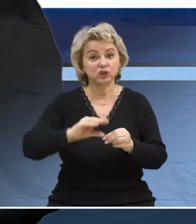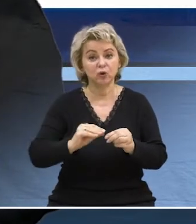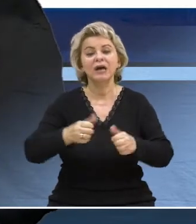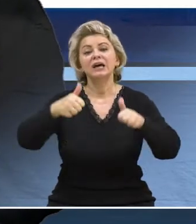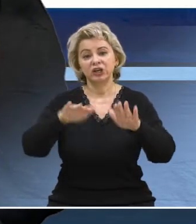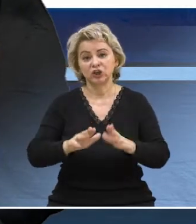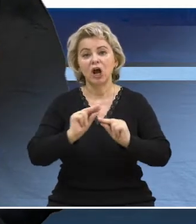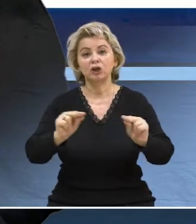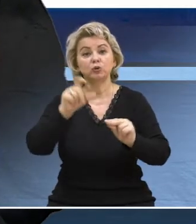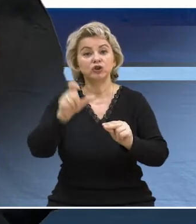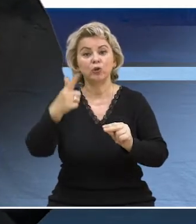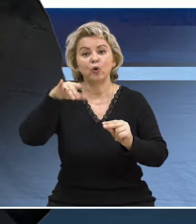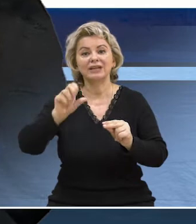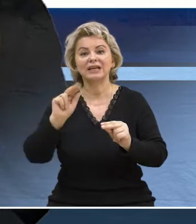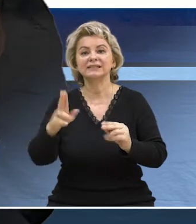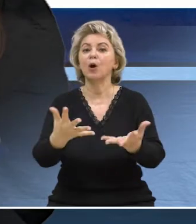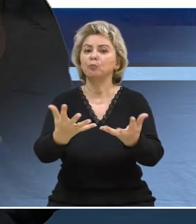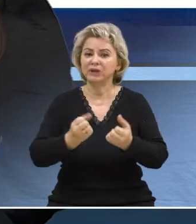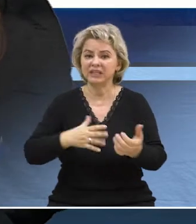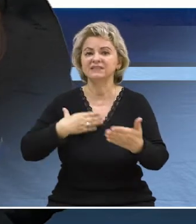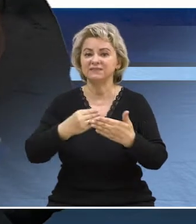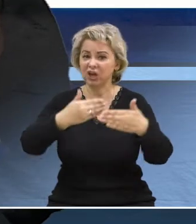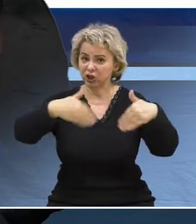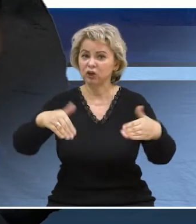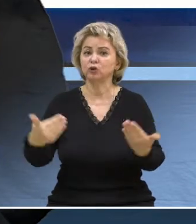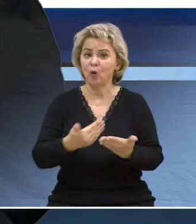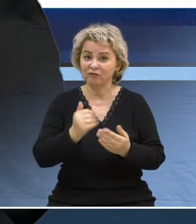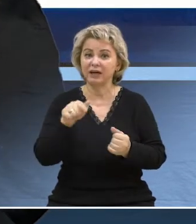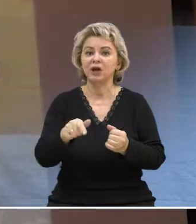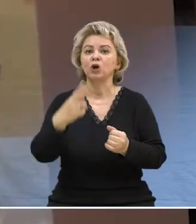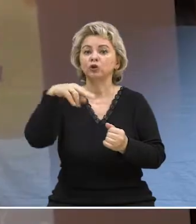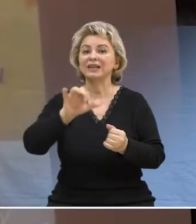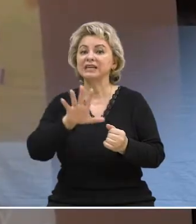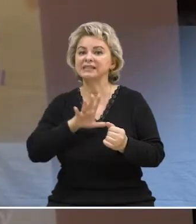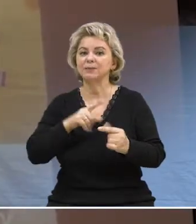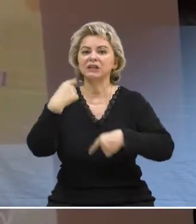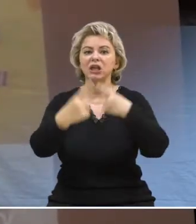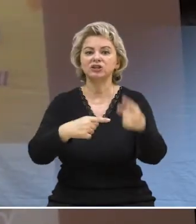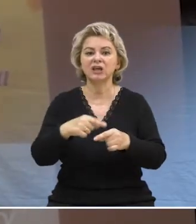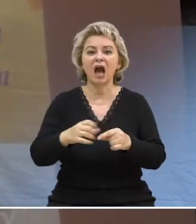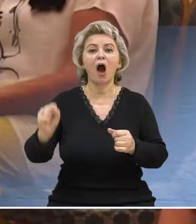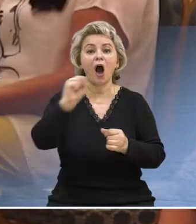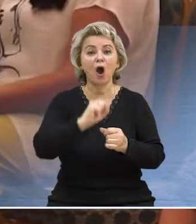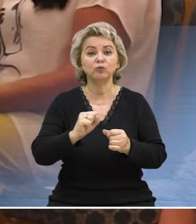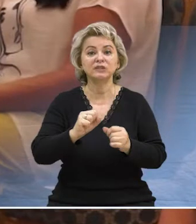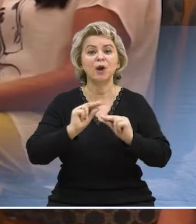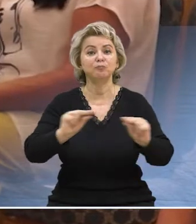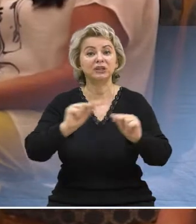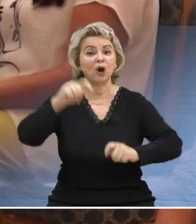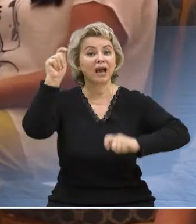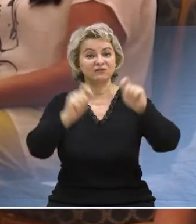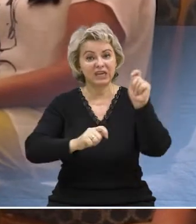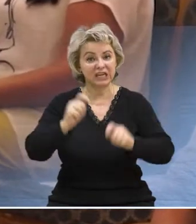доброе, вечное, решали учителя в Донецке. И приняли в свои ряды новичков. В Донецке состоялась традиционная августовская